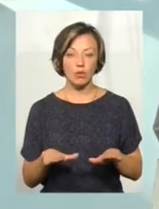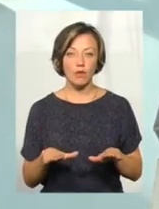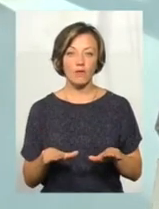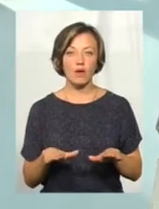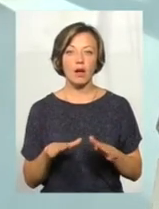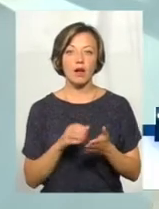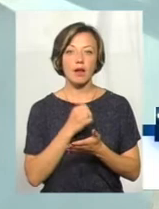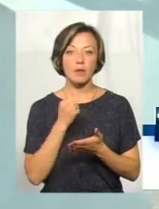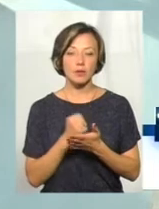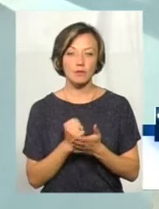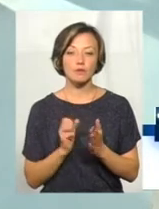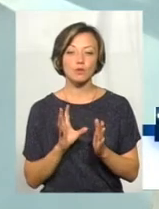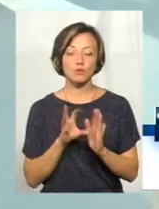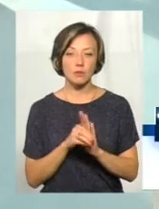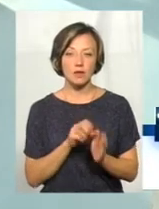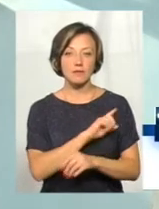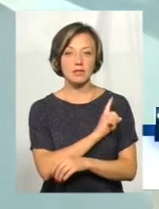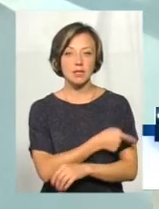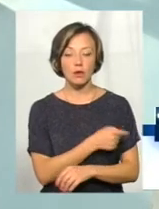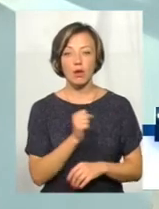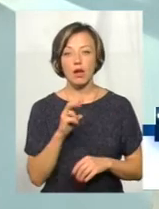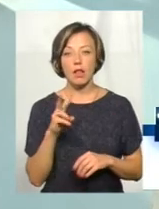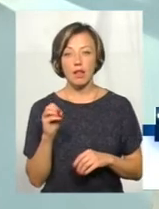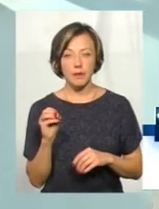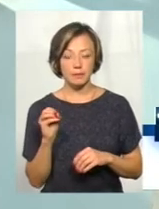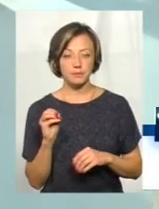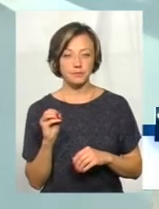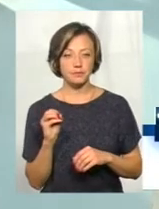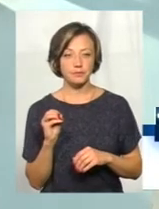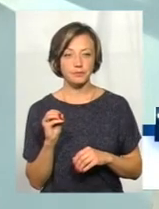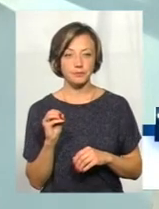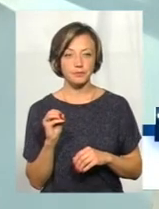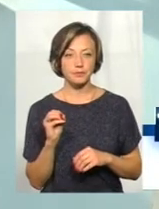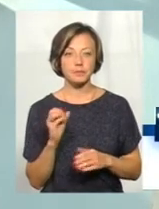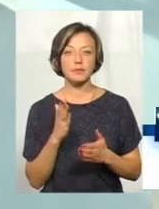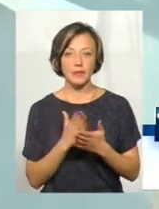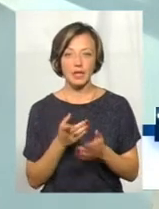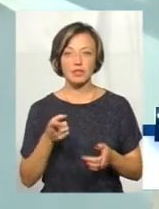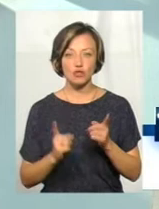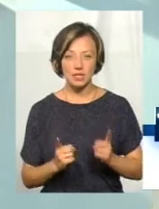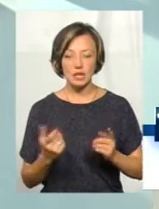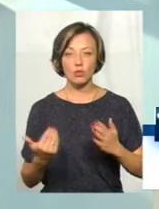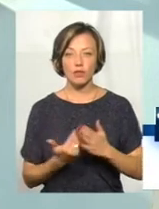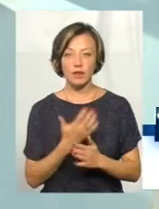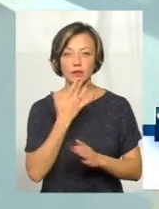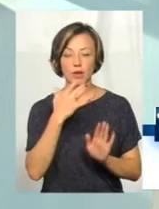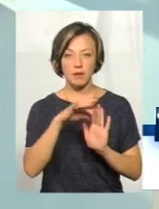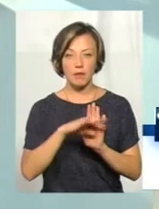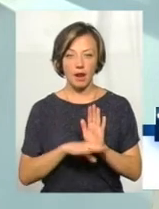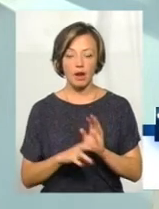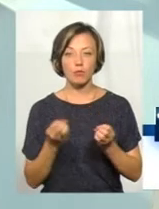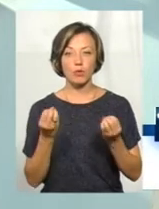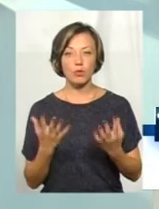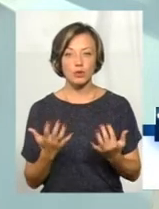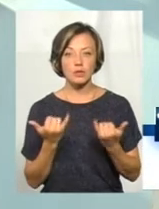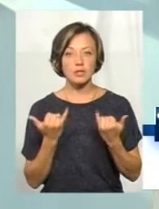регламентує, вже вступила в силу. Тобто він є чинний, є новий національний перелік, але просто